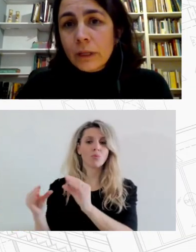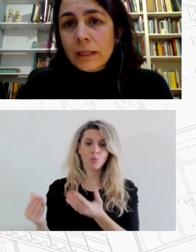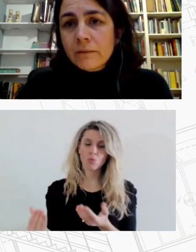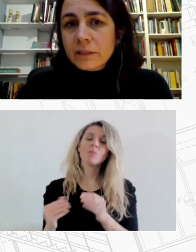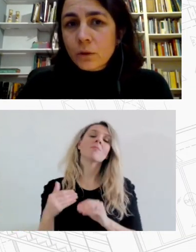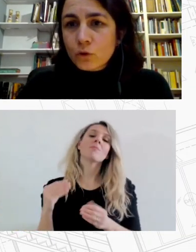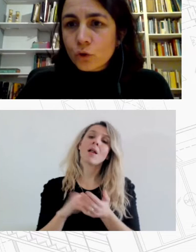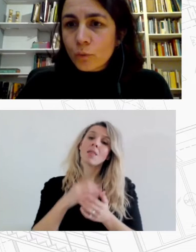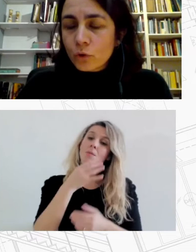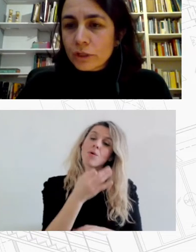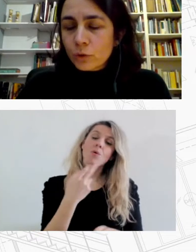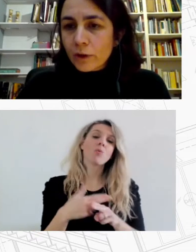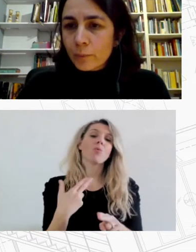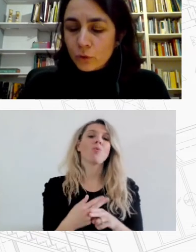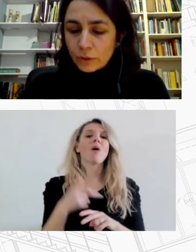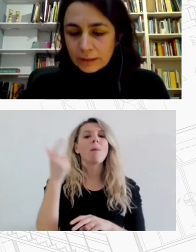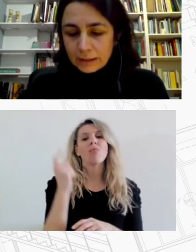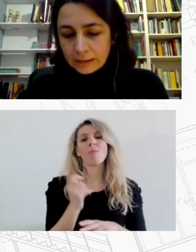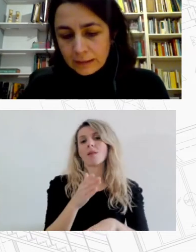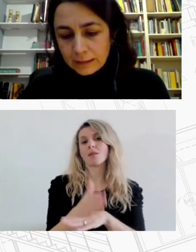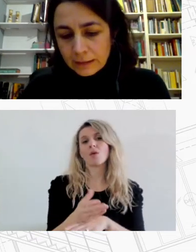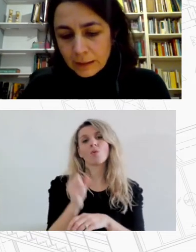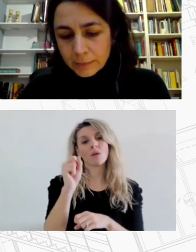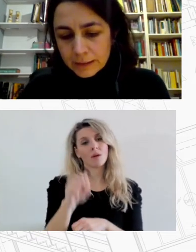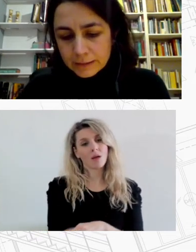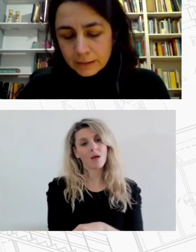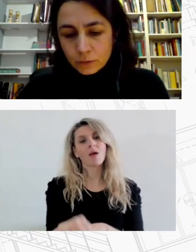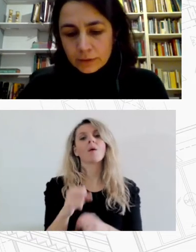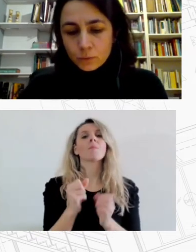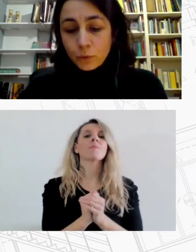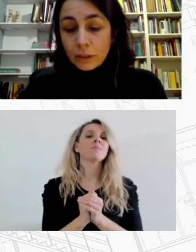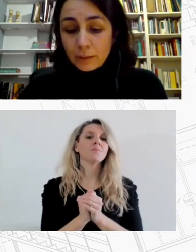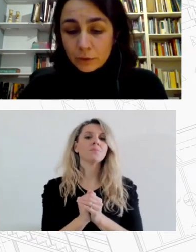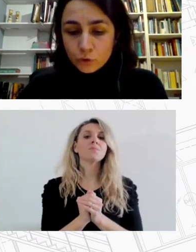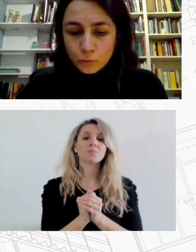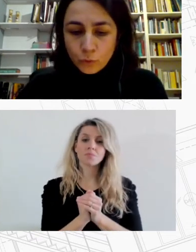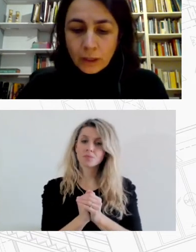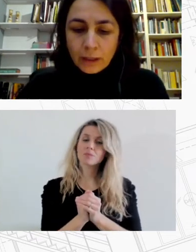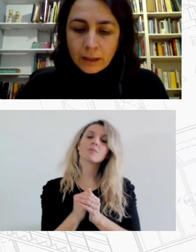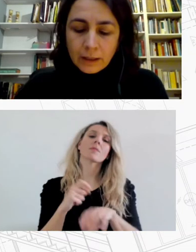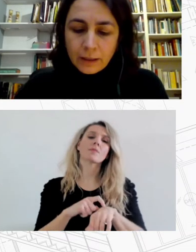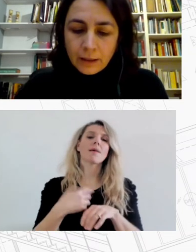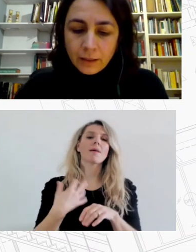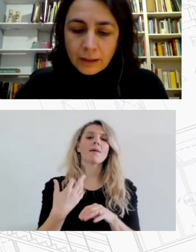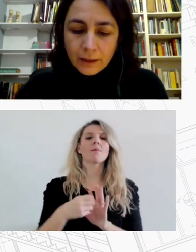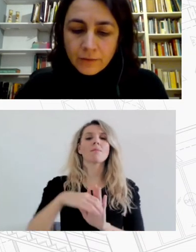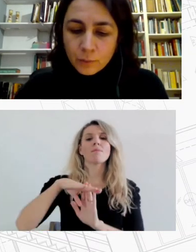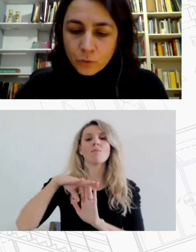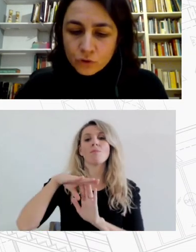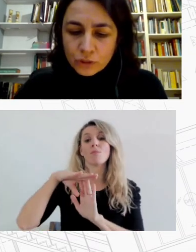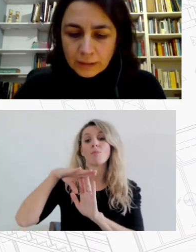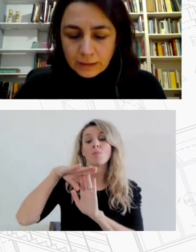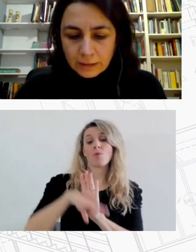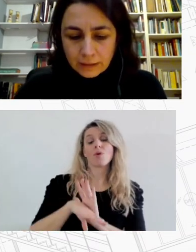ενικίου είναι βασικός κορμός και το βλέπουμε τώρα και γιατί κατά την ανάπτυξη του προγράμματος που θέλει να